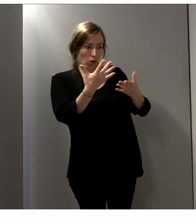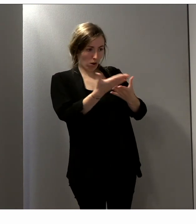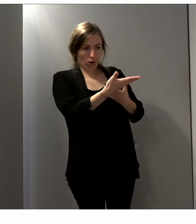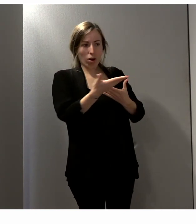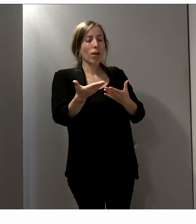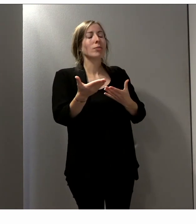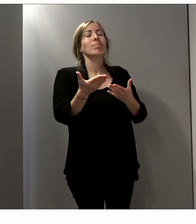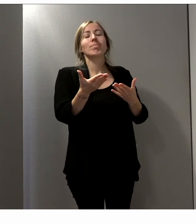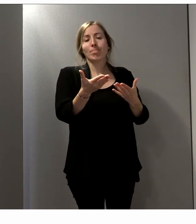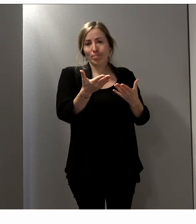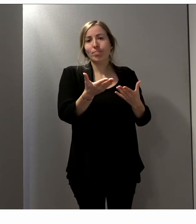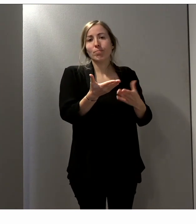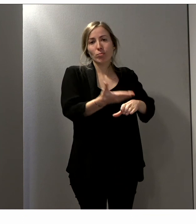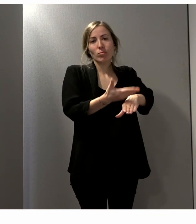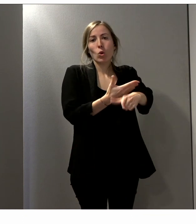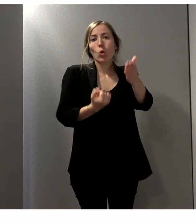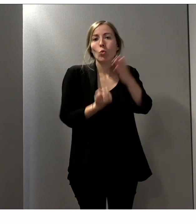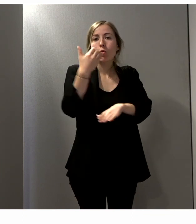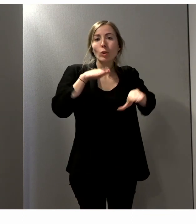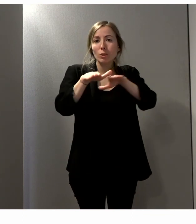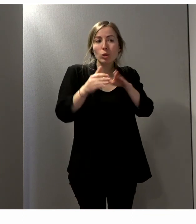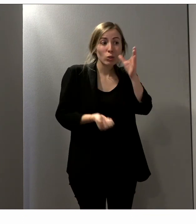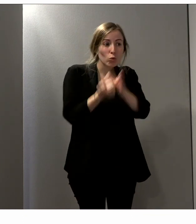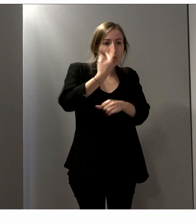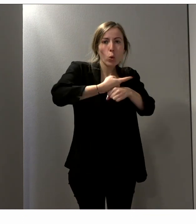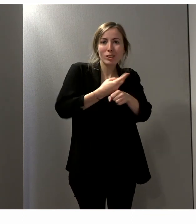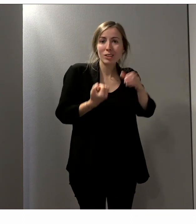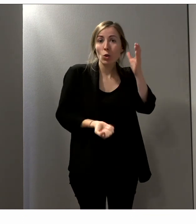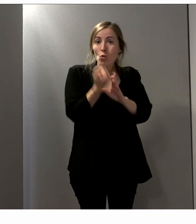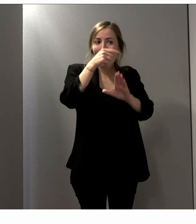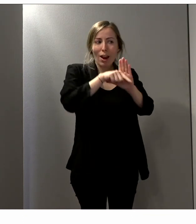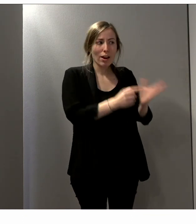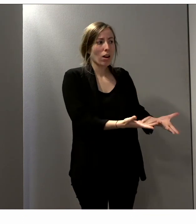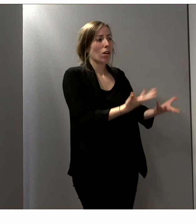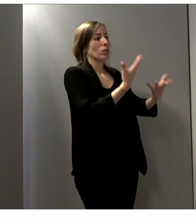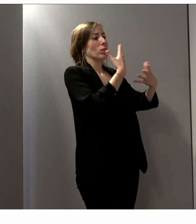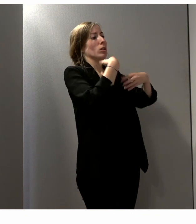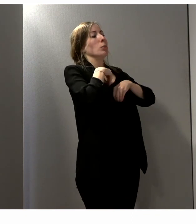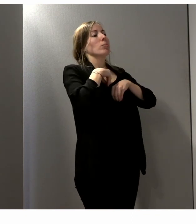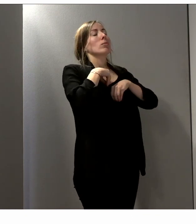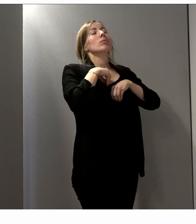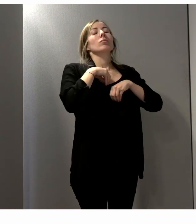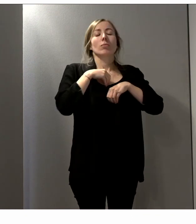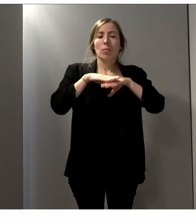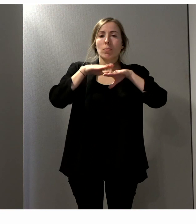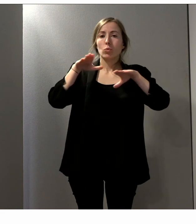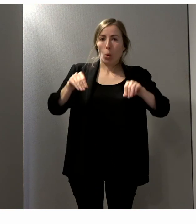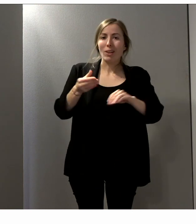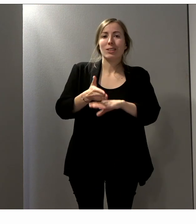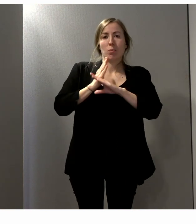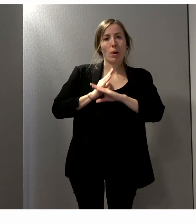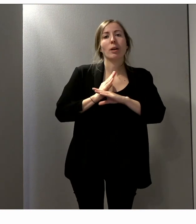nouveaux dispositifs, nouvelles règles, nouveaux outils qu'on mettait à disposition. Donc, un vrai